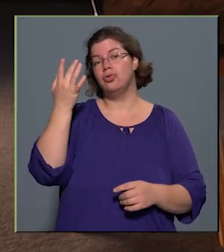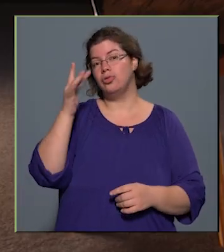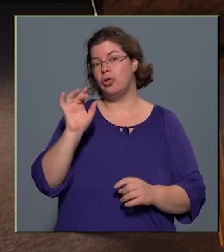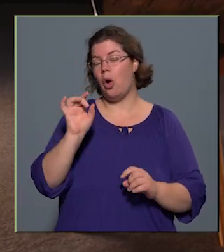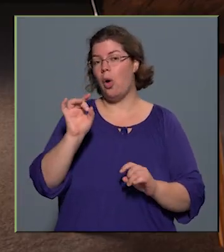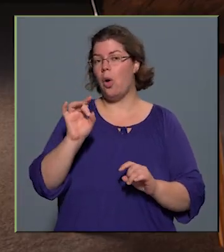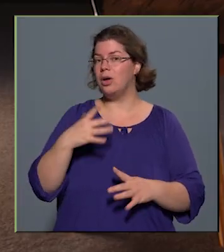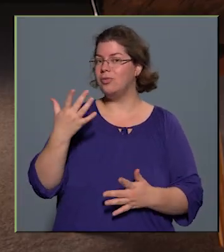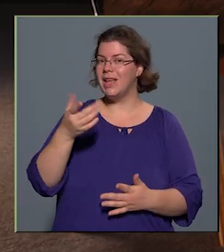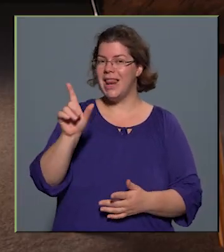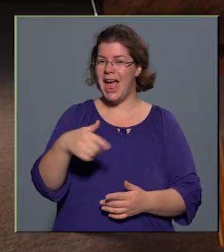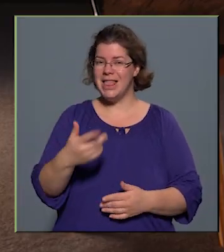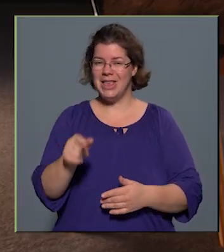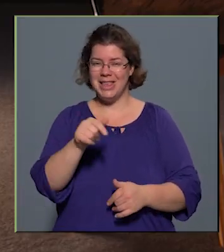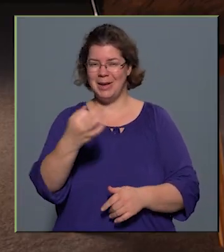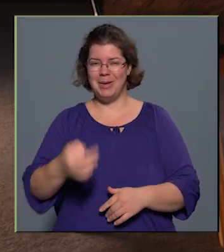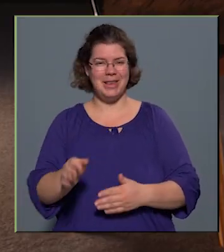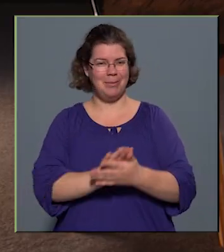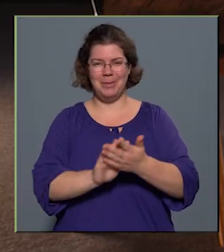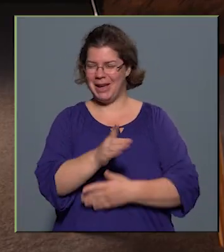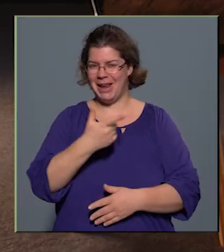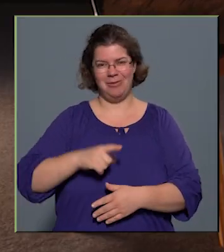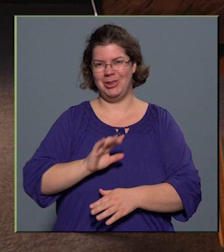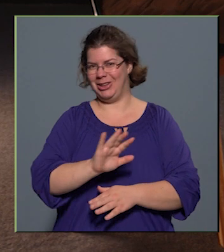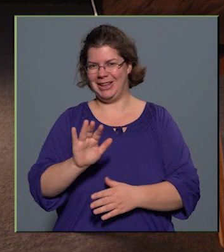ezek a percek milyen percek voltak a számodra?